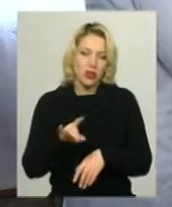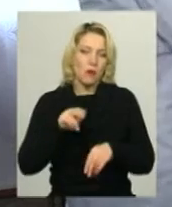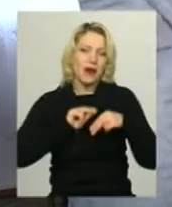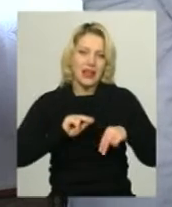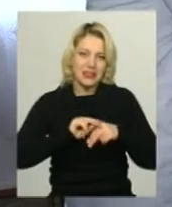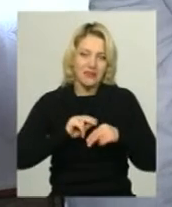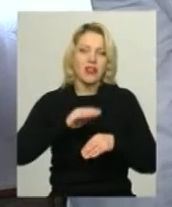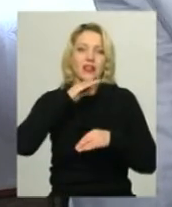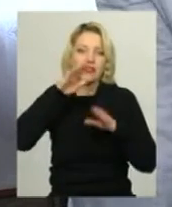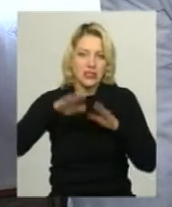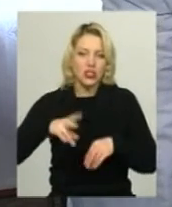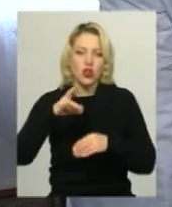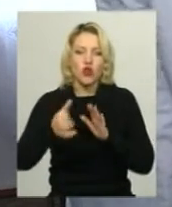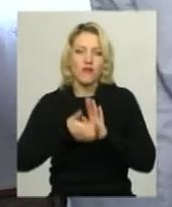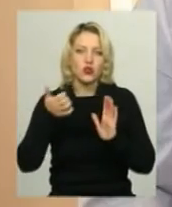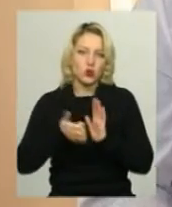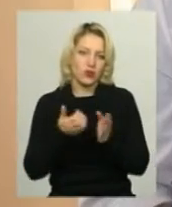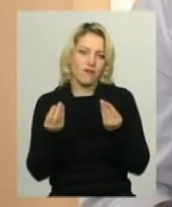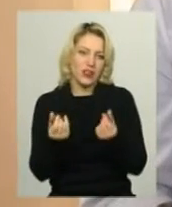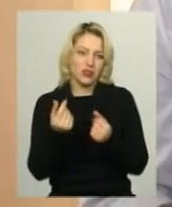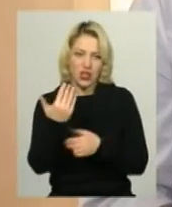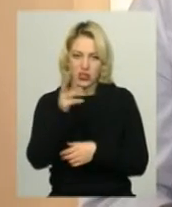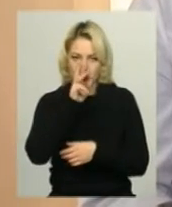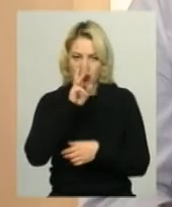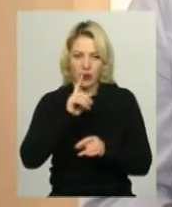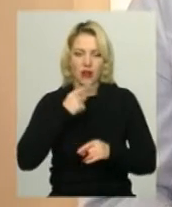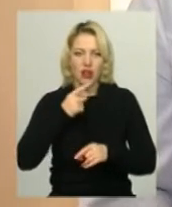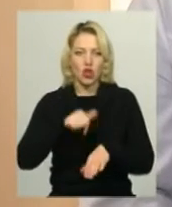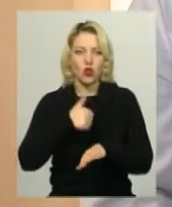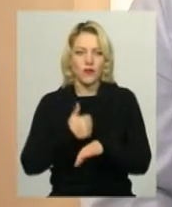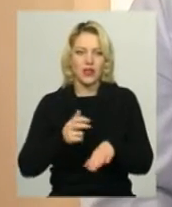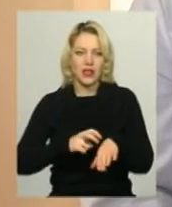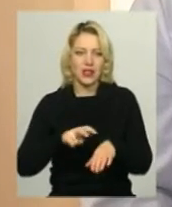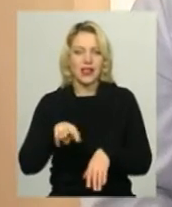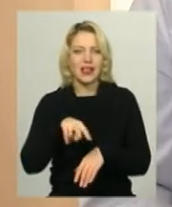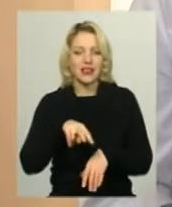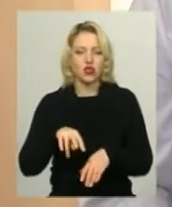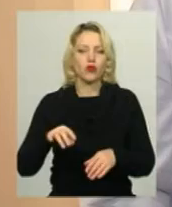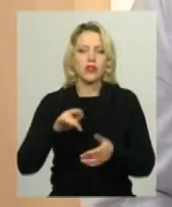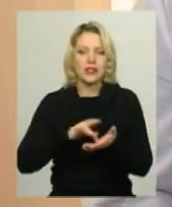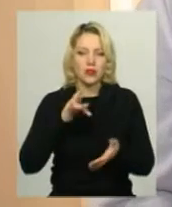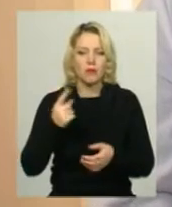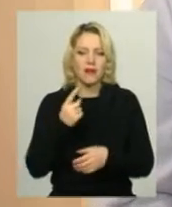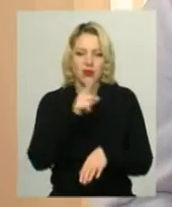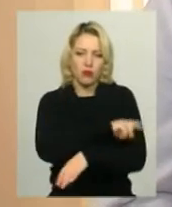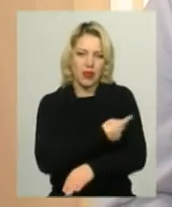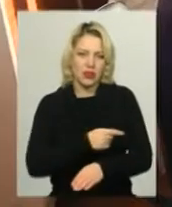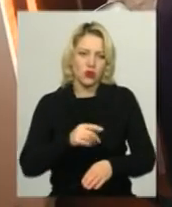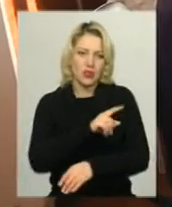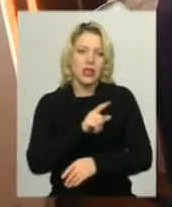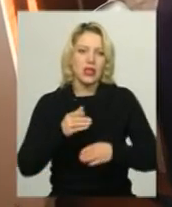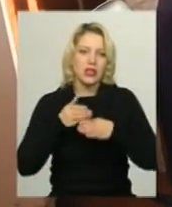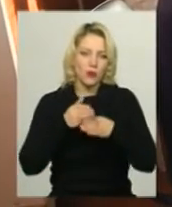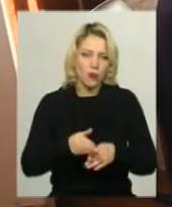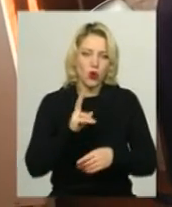вистачає. Однак відсутні фінансування на їхню зарплатню, каже головний лікар Литичівського центру первинної медико-санітарної допомоги Наталія